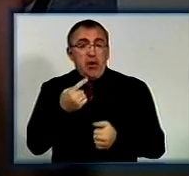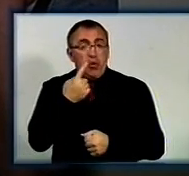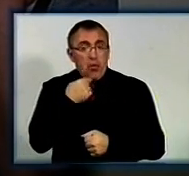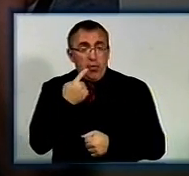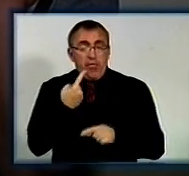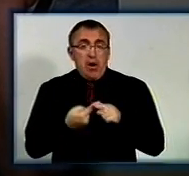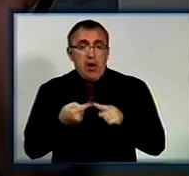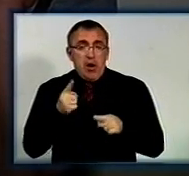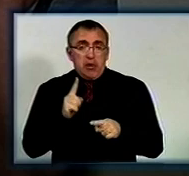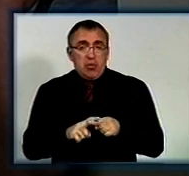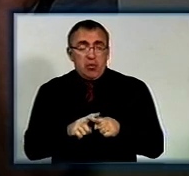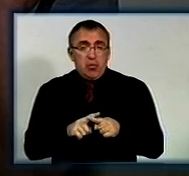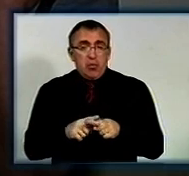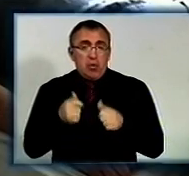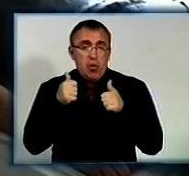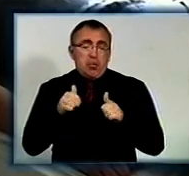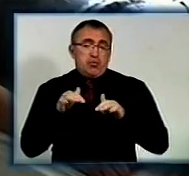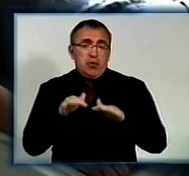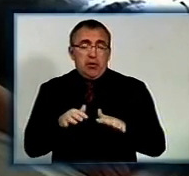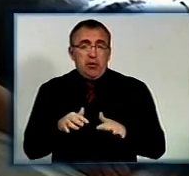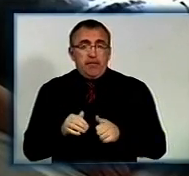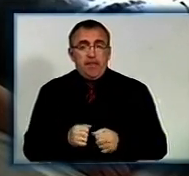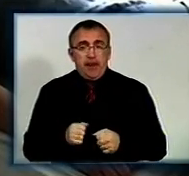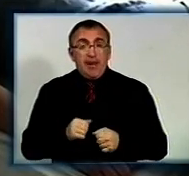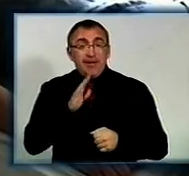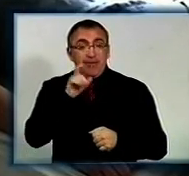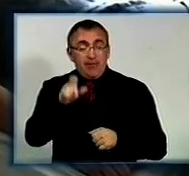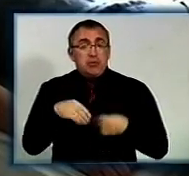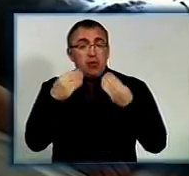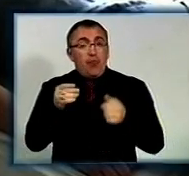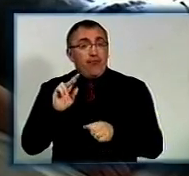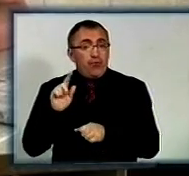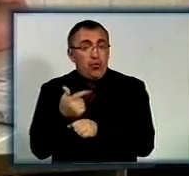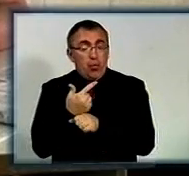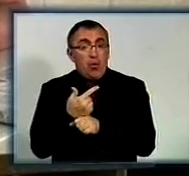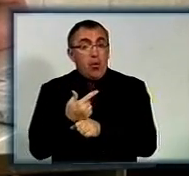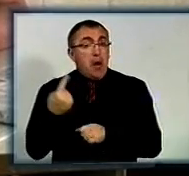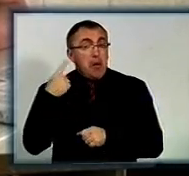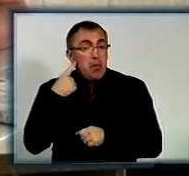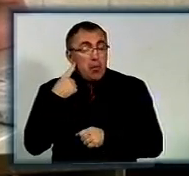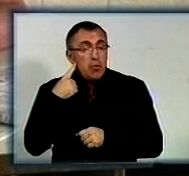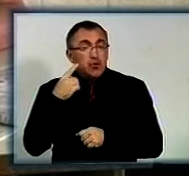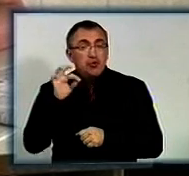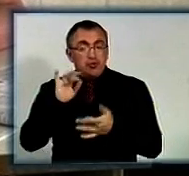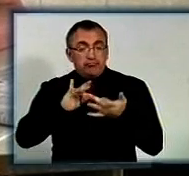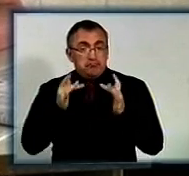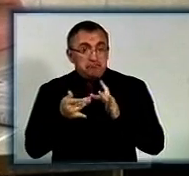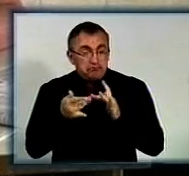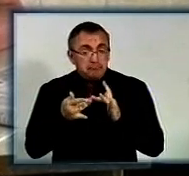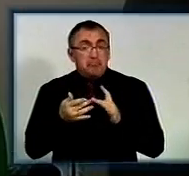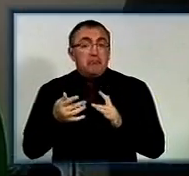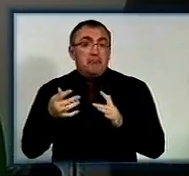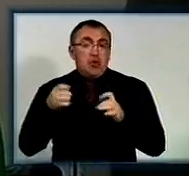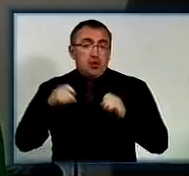Це добре справа. Юлія Ярова кров здає вдруге. Каже, про акцію дізналася із соціальних мереж і вирішила